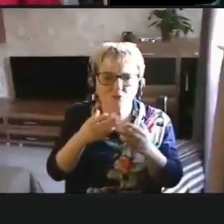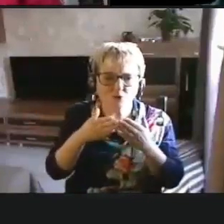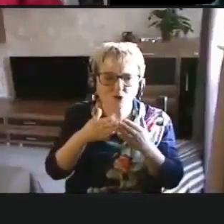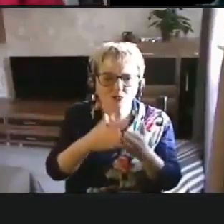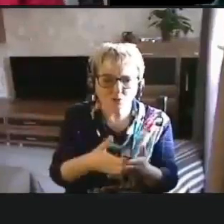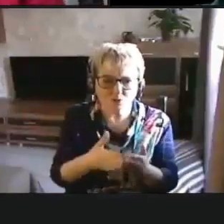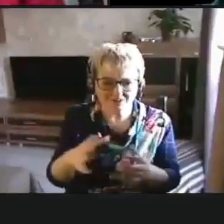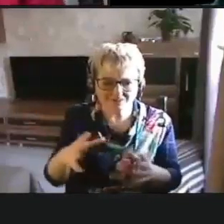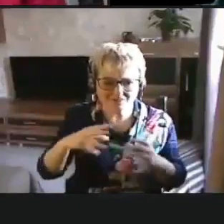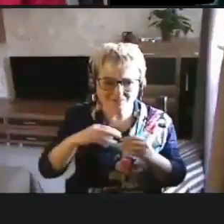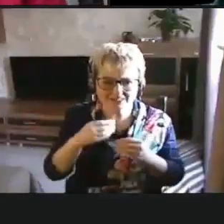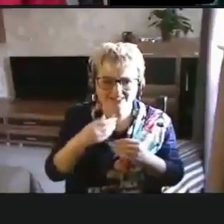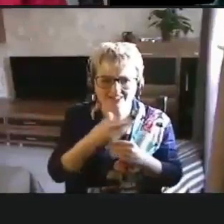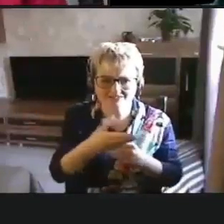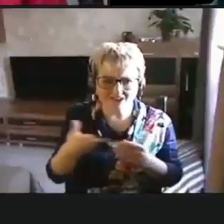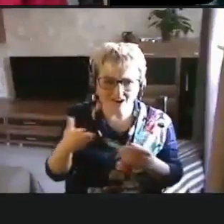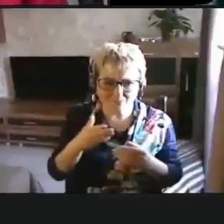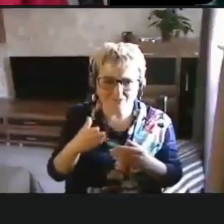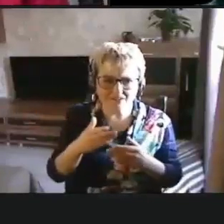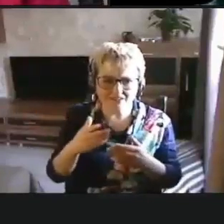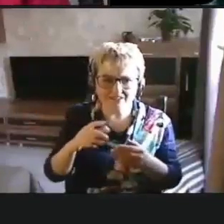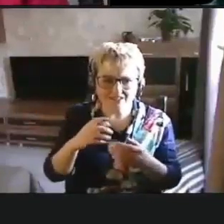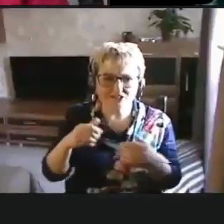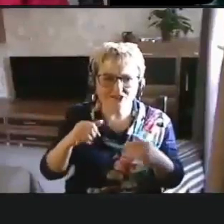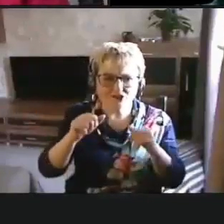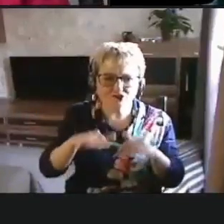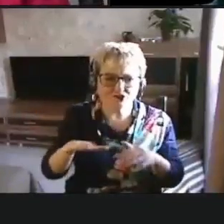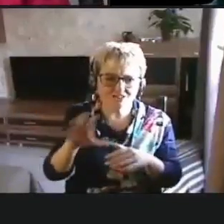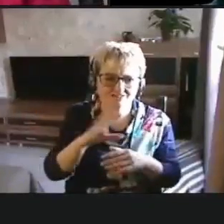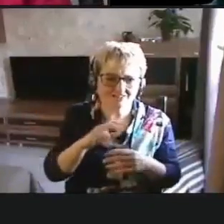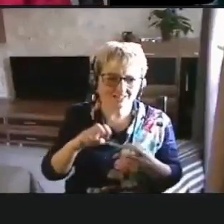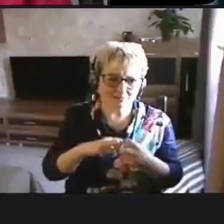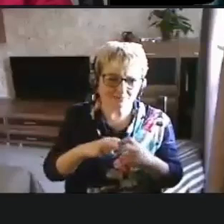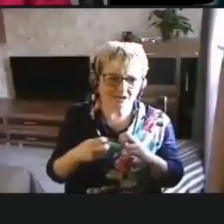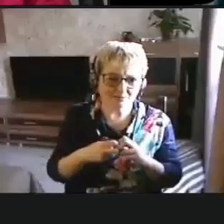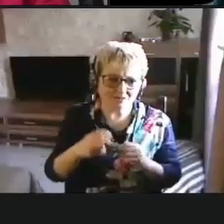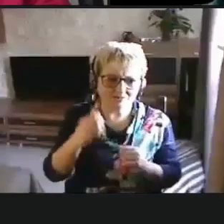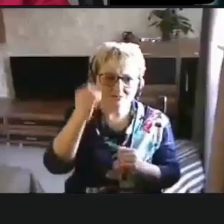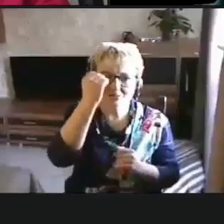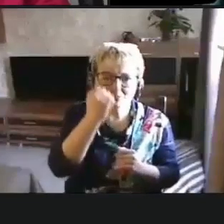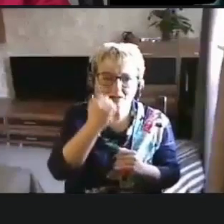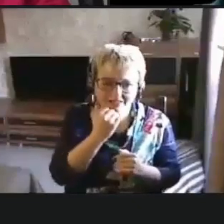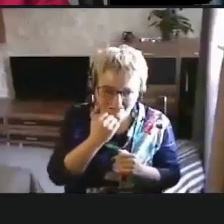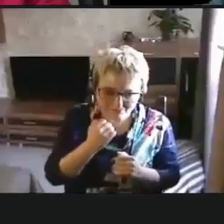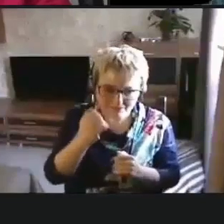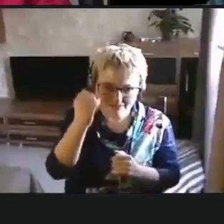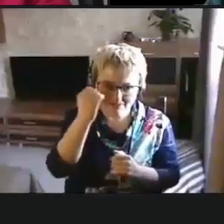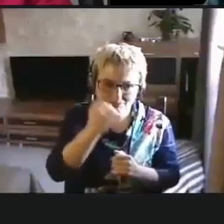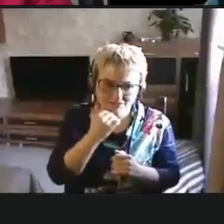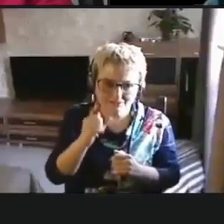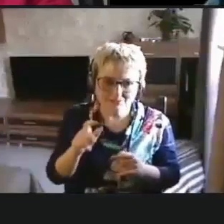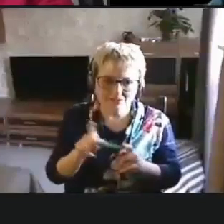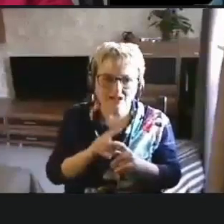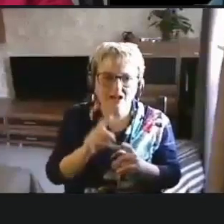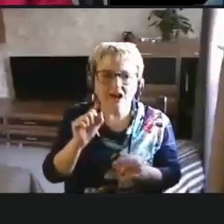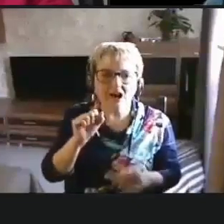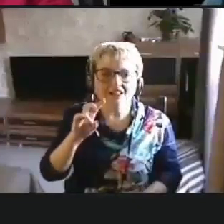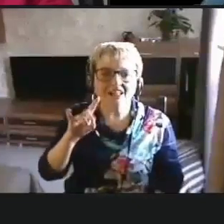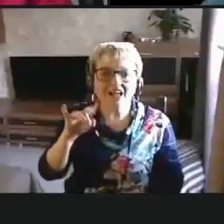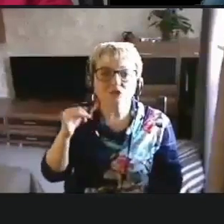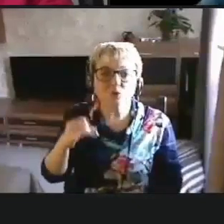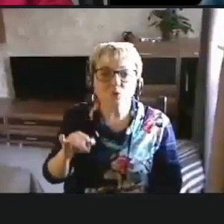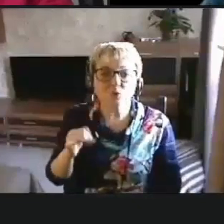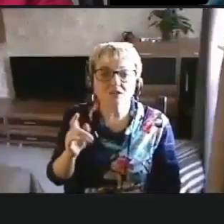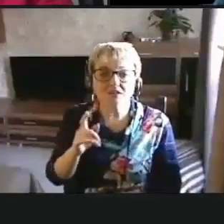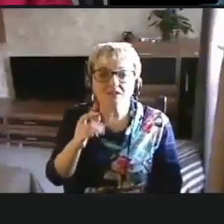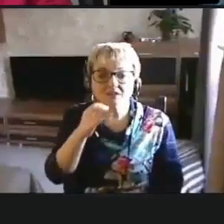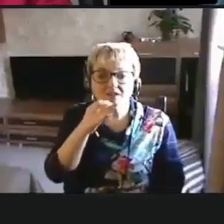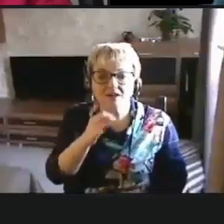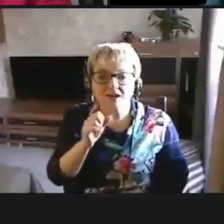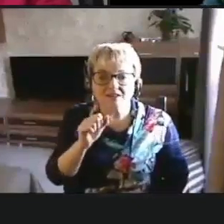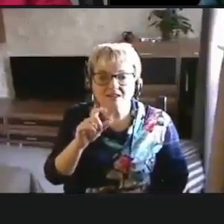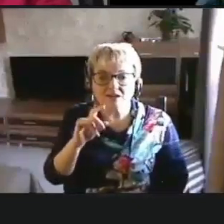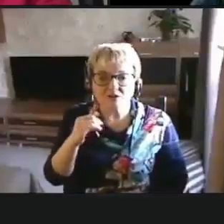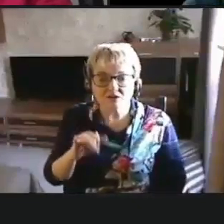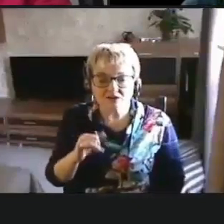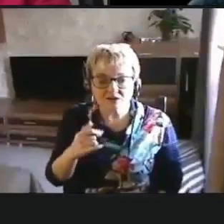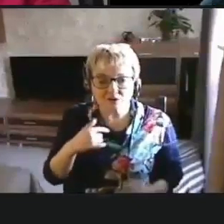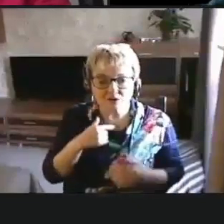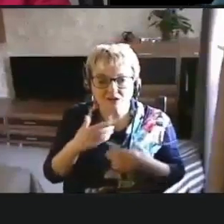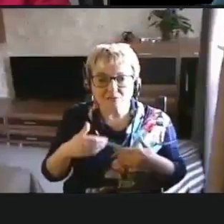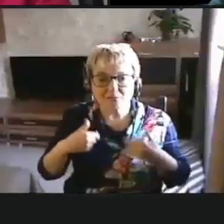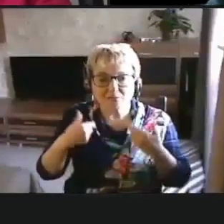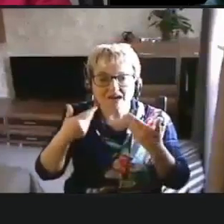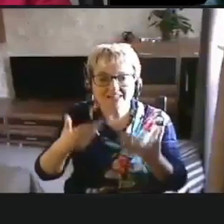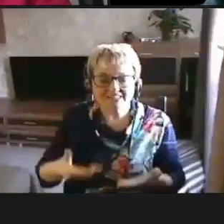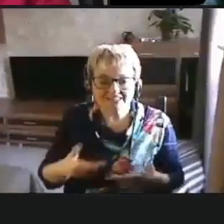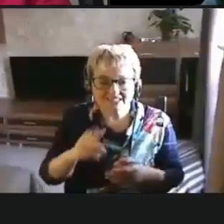вместе с вами и решили все эти проблемы. Спасибо. Спасибо. Анатолия. У меня один, наверное, посыл будет